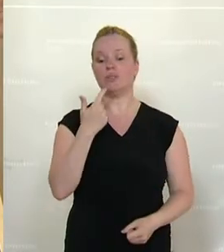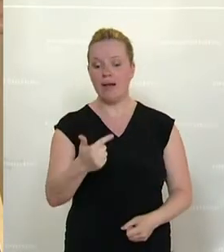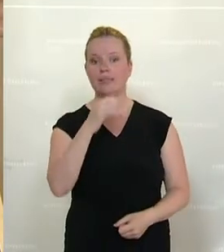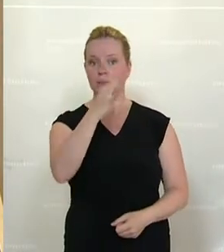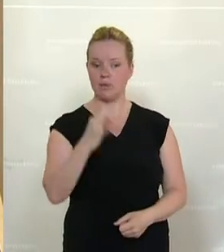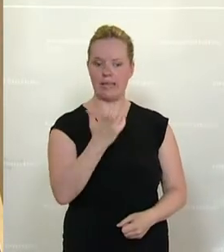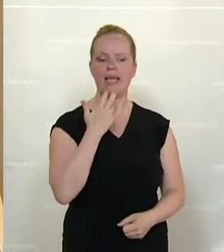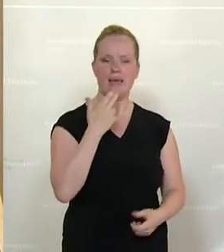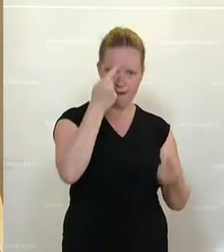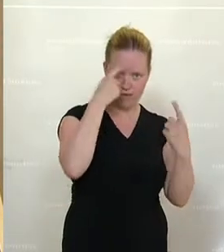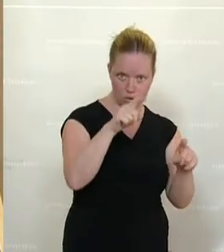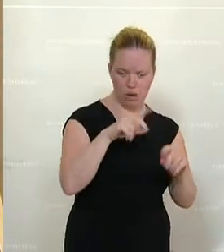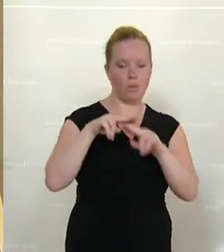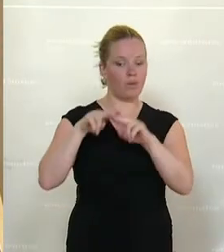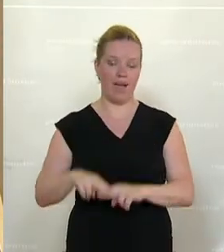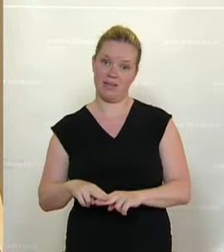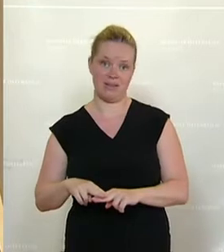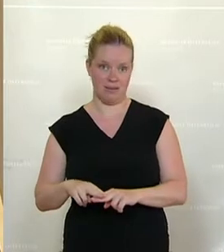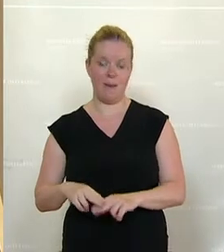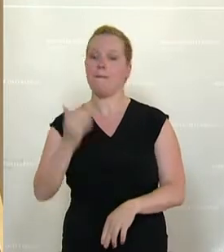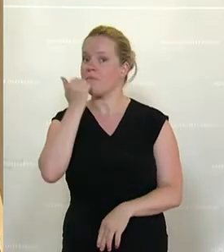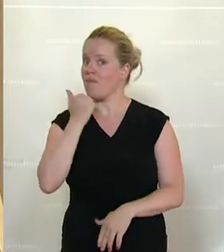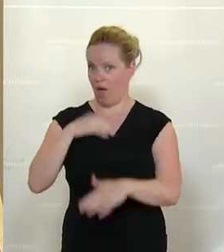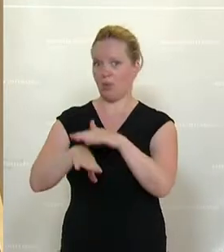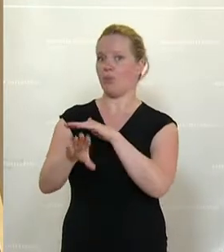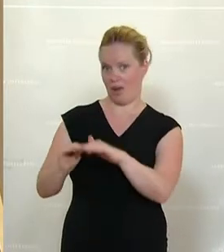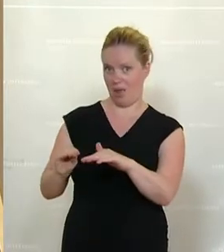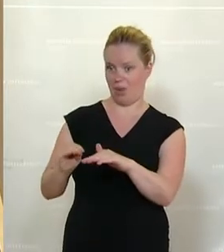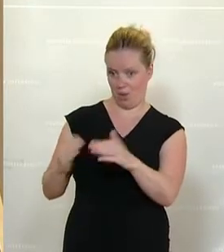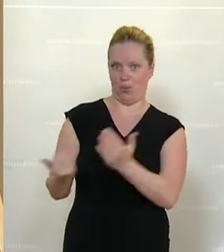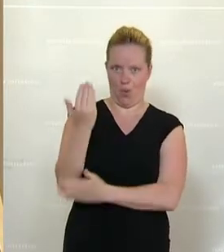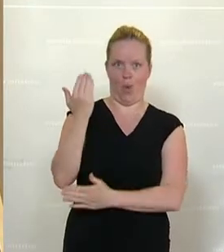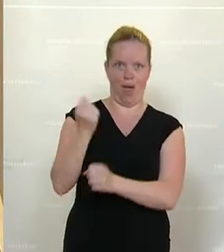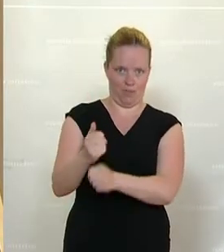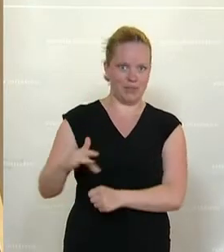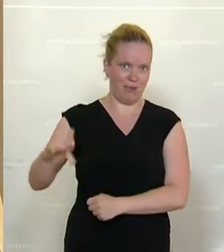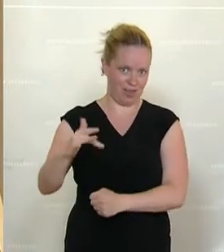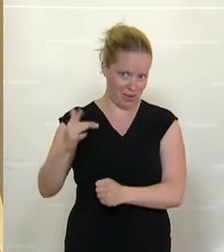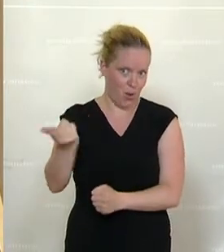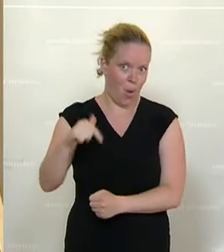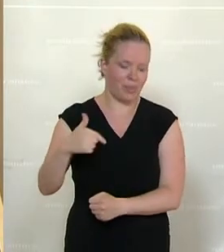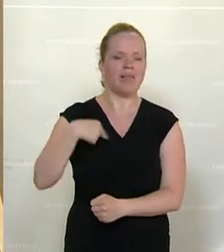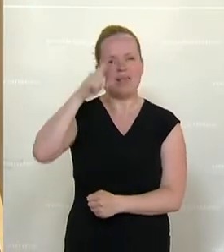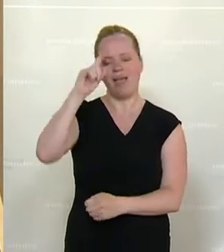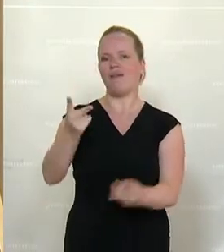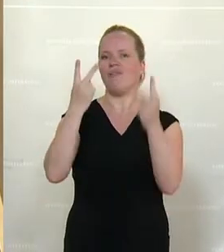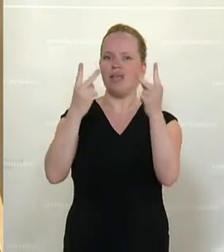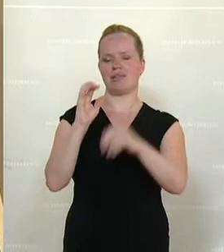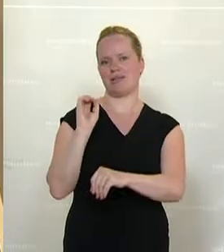Energieversorgern und die anderen alle bei den privaten Unternehmen. Ich denke, das ist auch ein ganz wichtiges Signal.